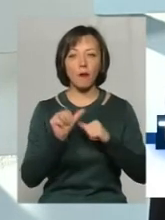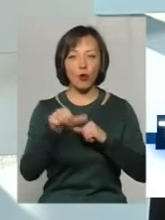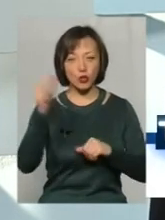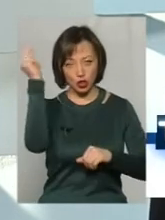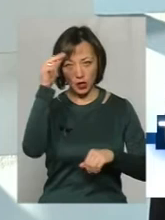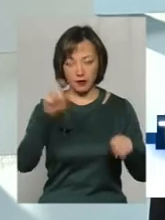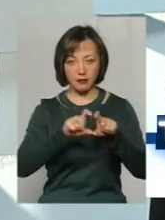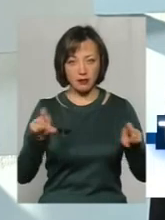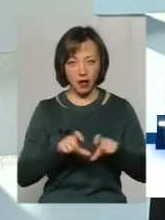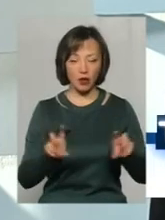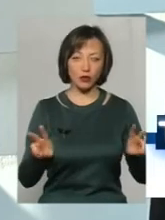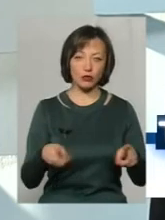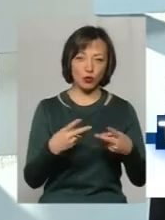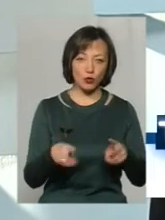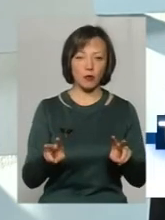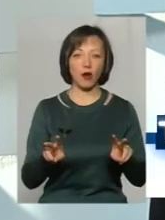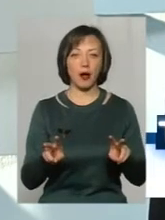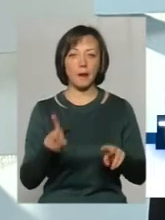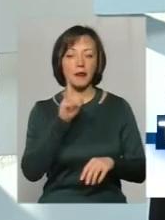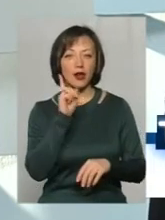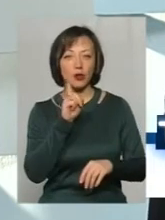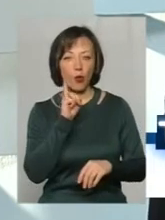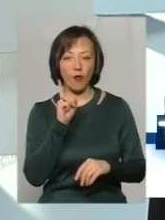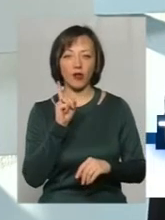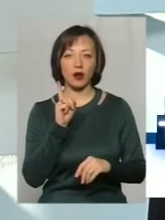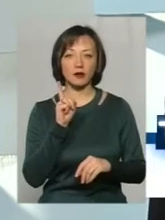навчальних закладах, в клубах підліткових,